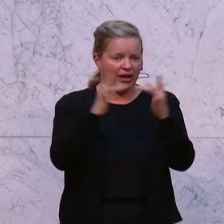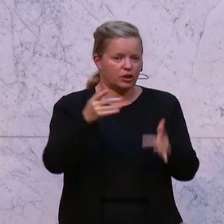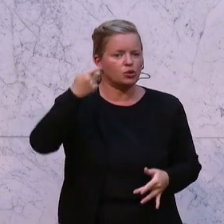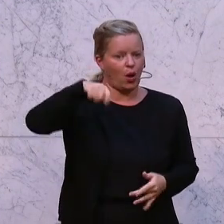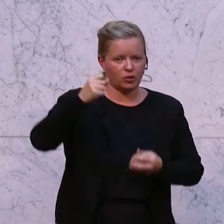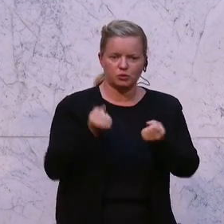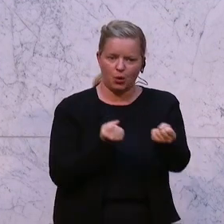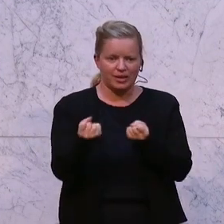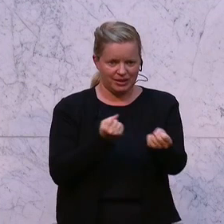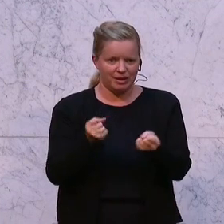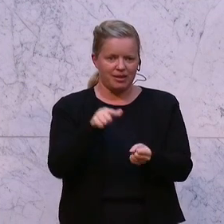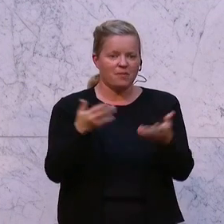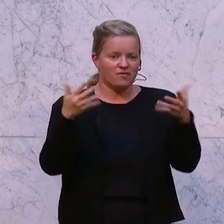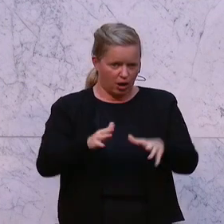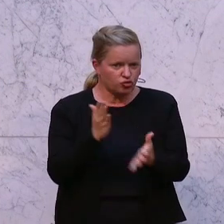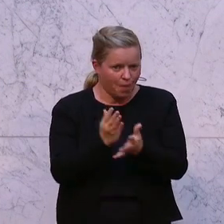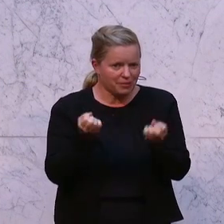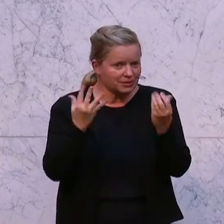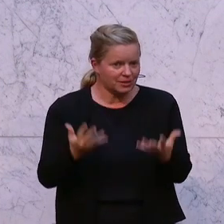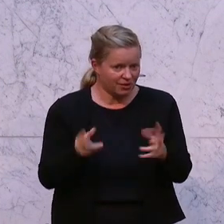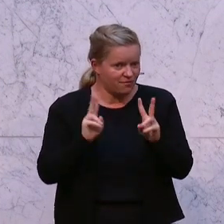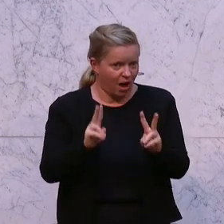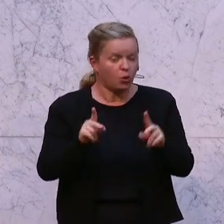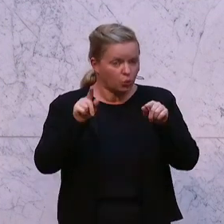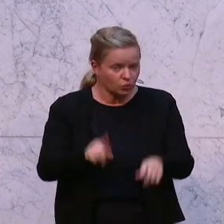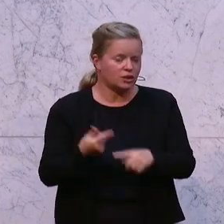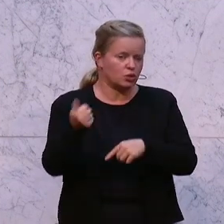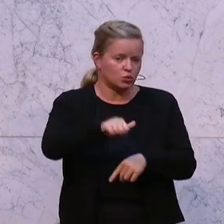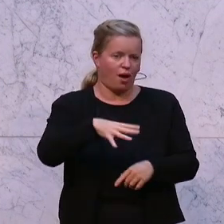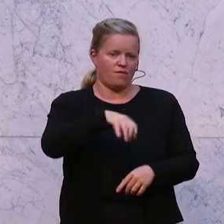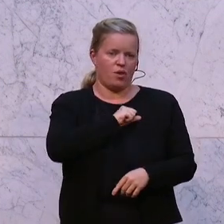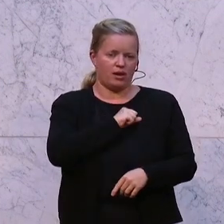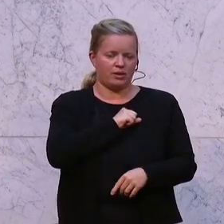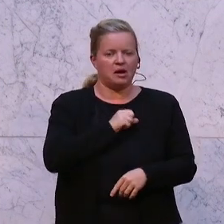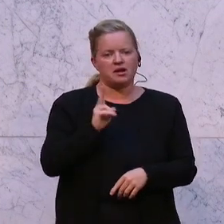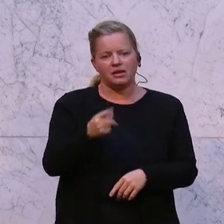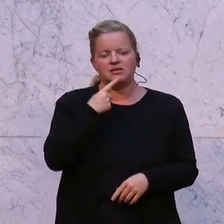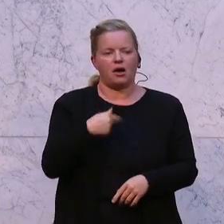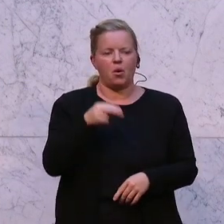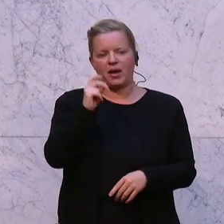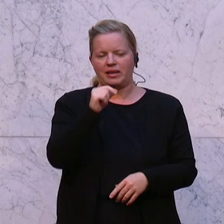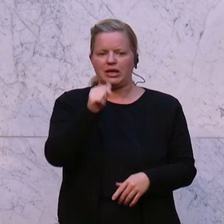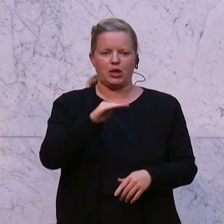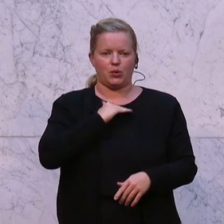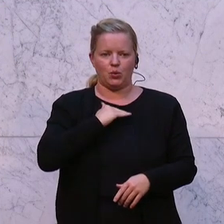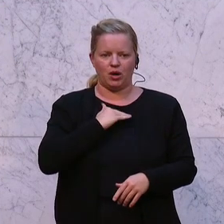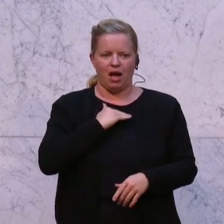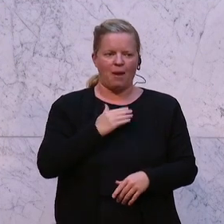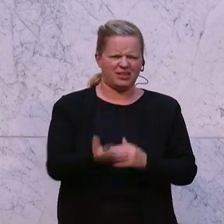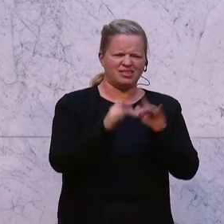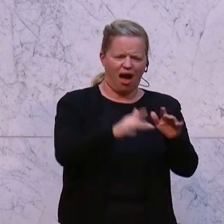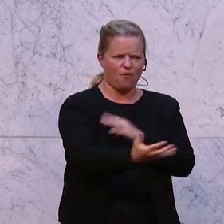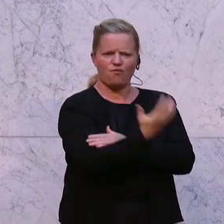Fall, hat sie nicht nur stattgefunden, sondern war auch erfolgreich. Und da kann man sagen, okay, es war nicht genug oder was auch immer, aber uns vorzuwerfen,